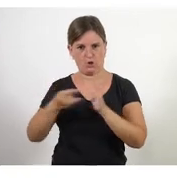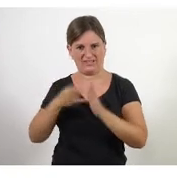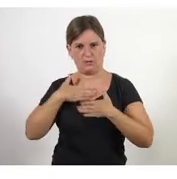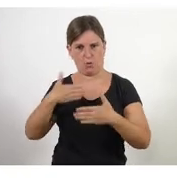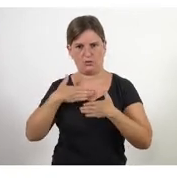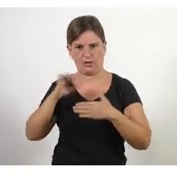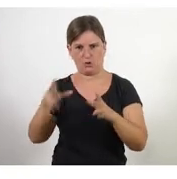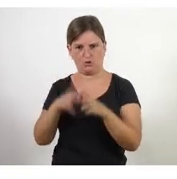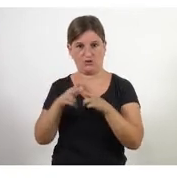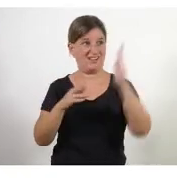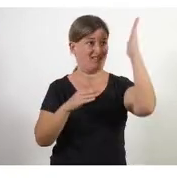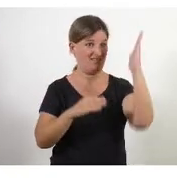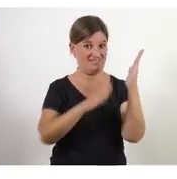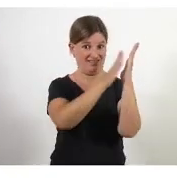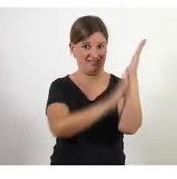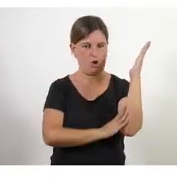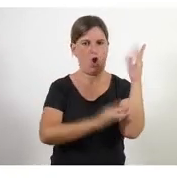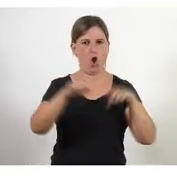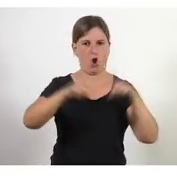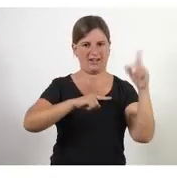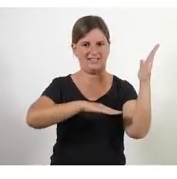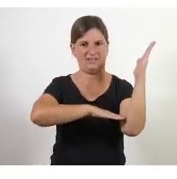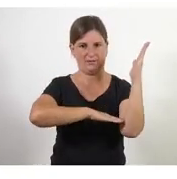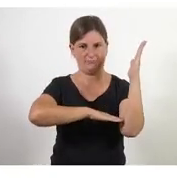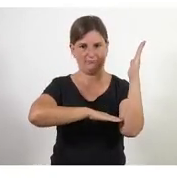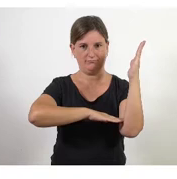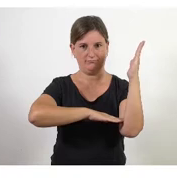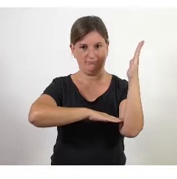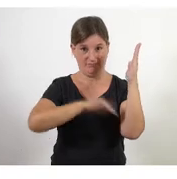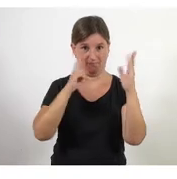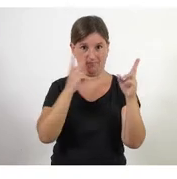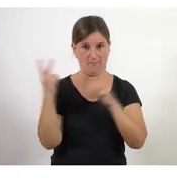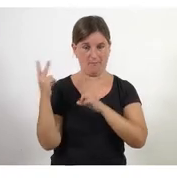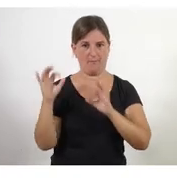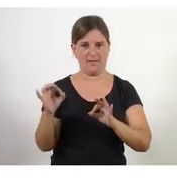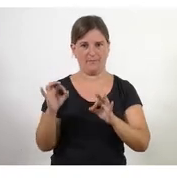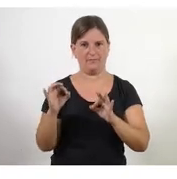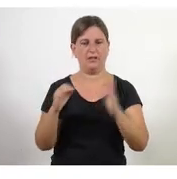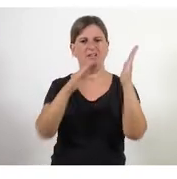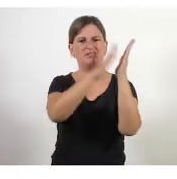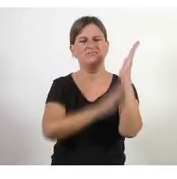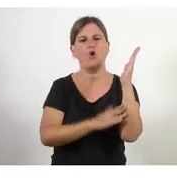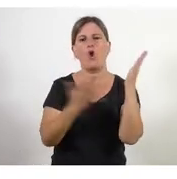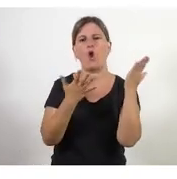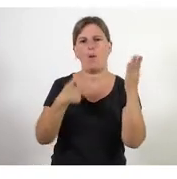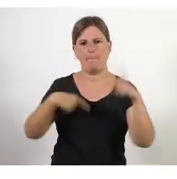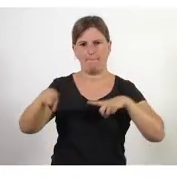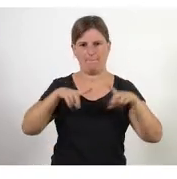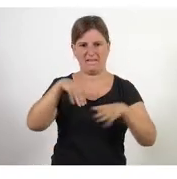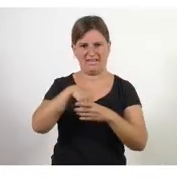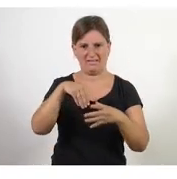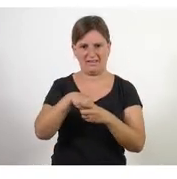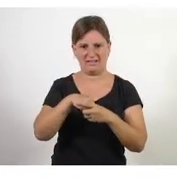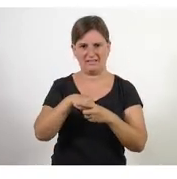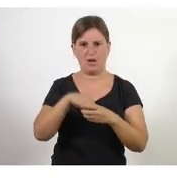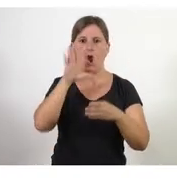organitzativa com ens organitzem internament quina forma de governar-nos tenim quina forma